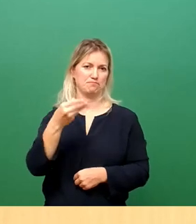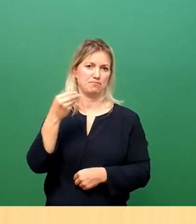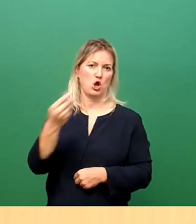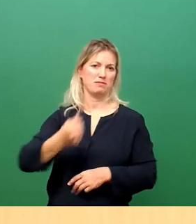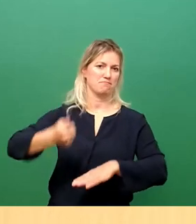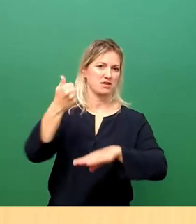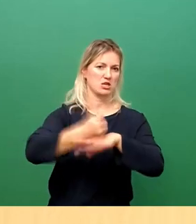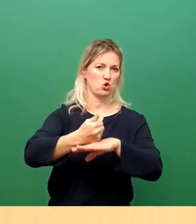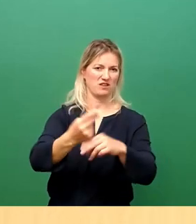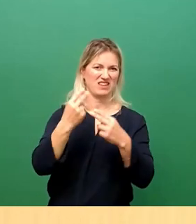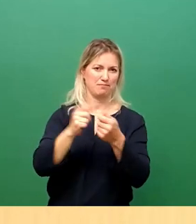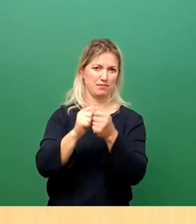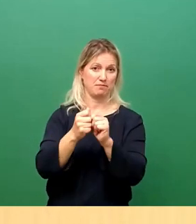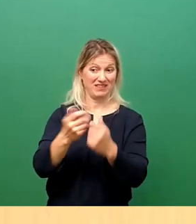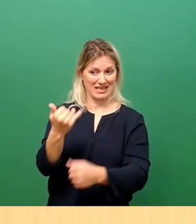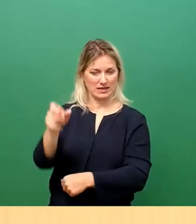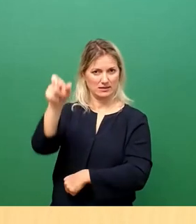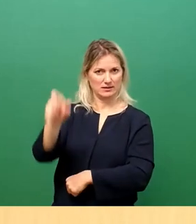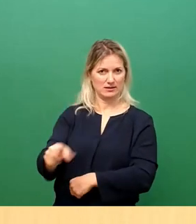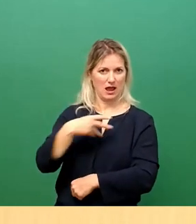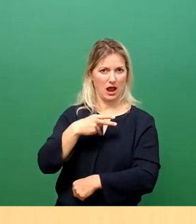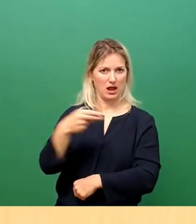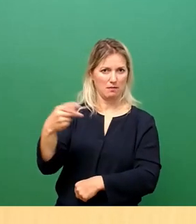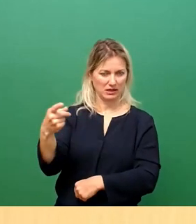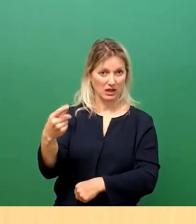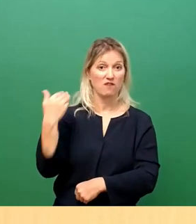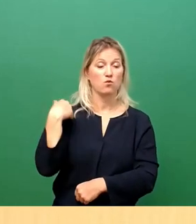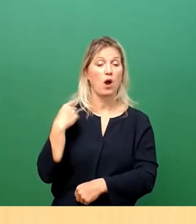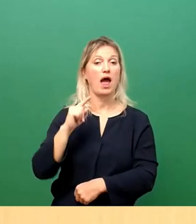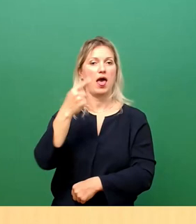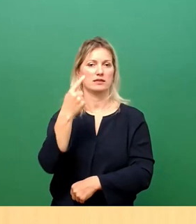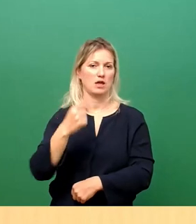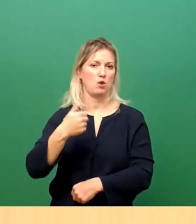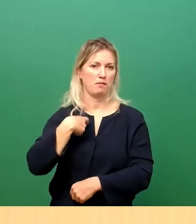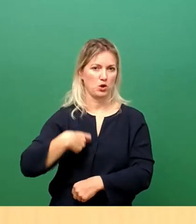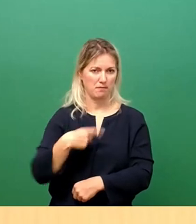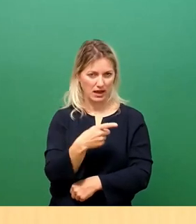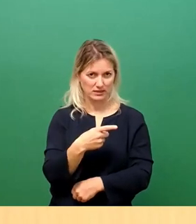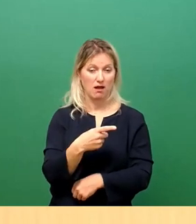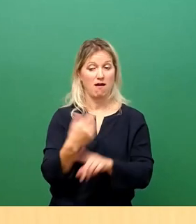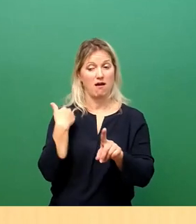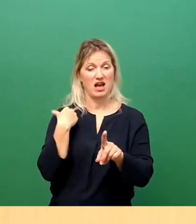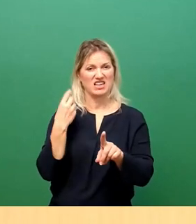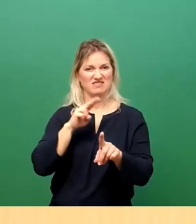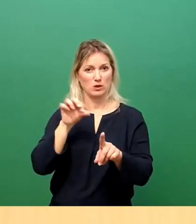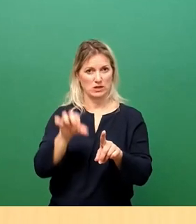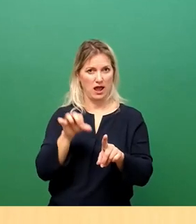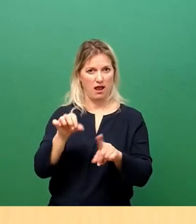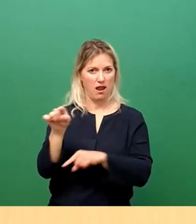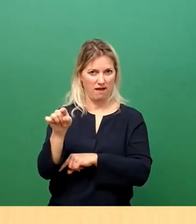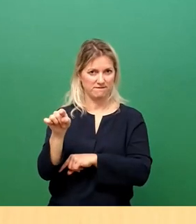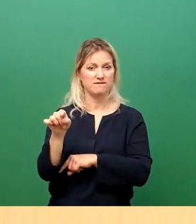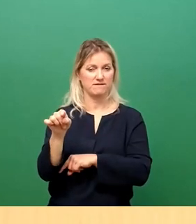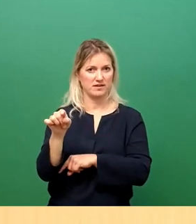Herr jetzt Oberbürgermeister, damals Erster Oberbürgermeister Dirk Hilbert 2011 genannt hat.